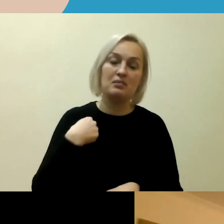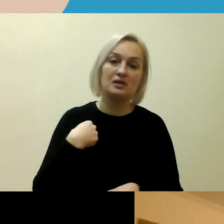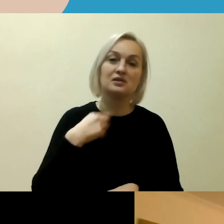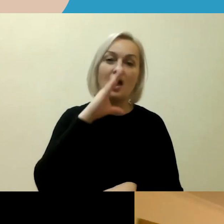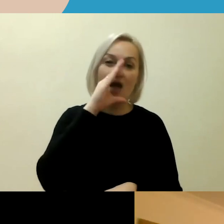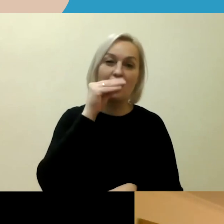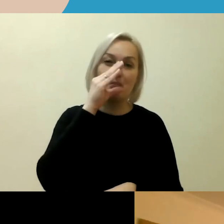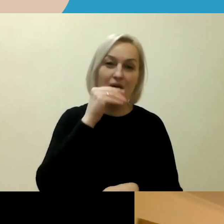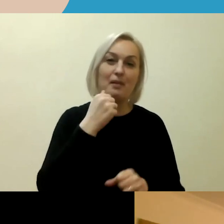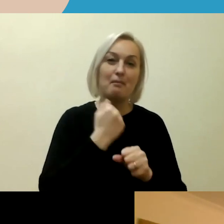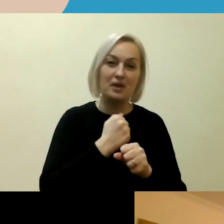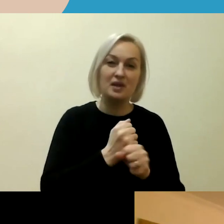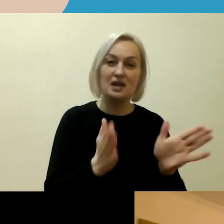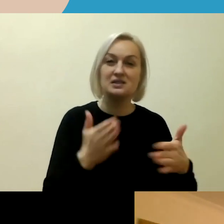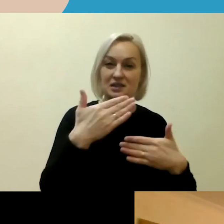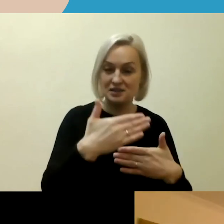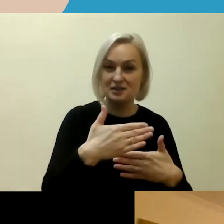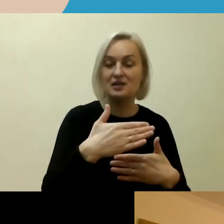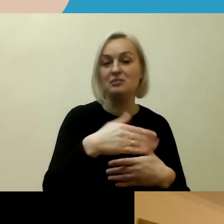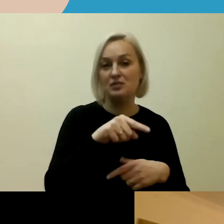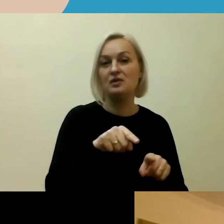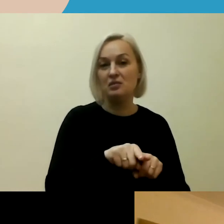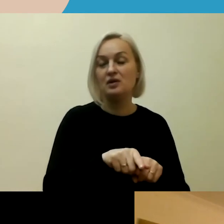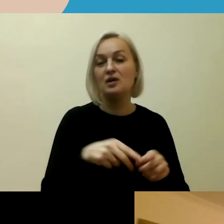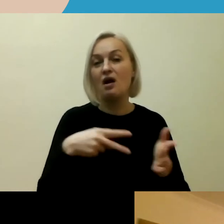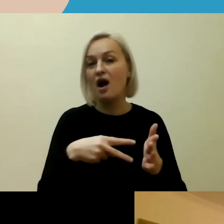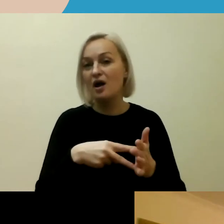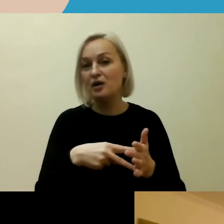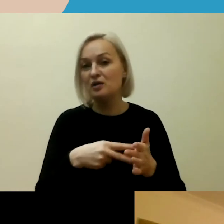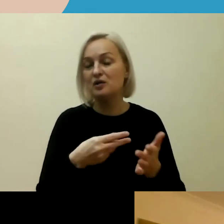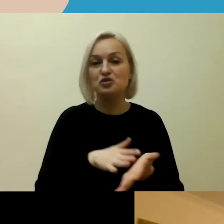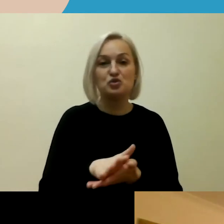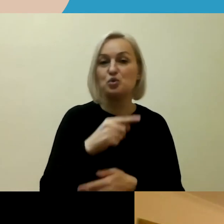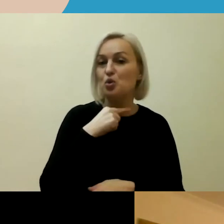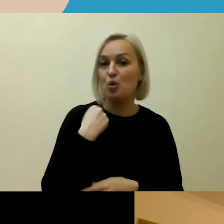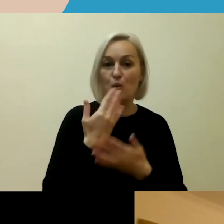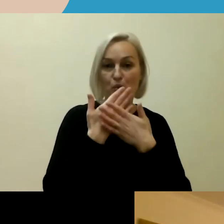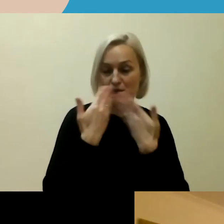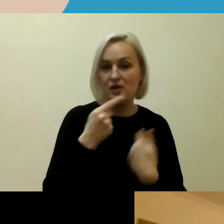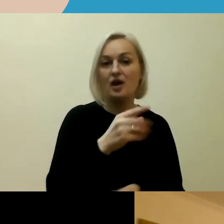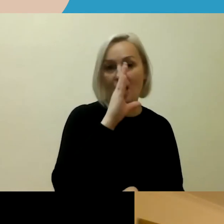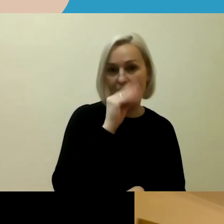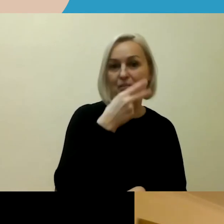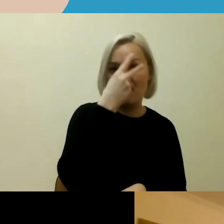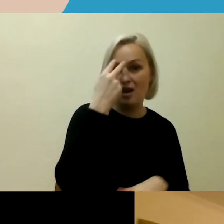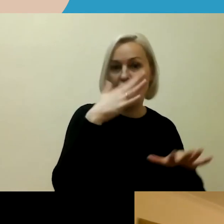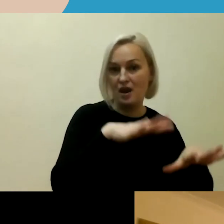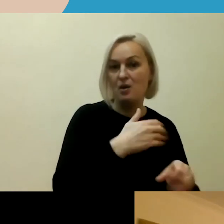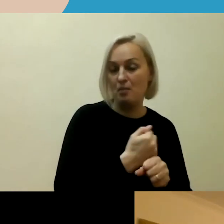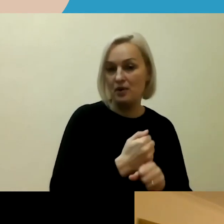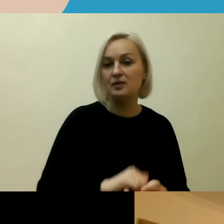na, jūs jau kalbėjote, kad mokymai pas jūs vyksta, bet yra dar vienas labai svarbus dalykas.